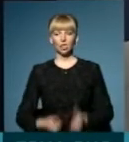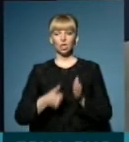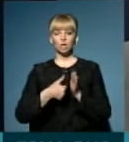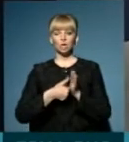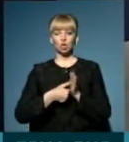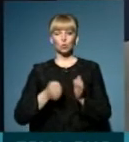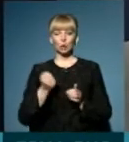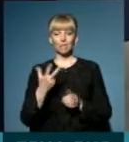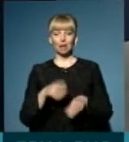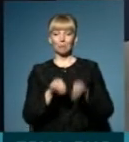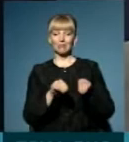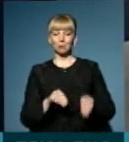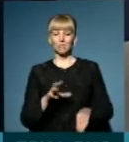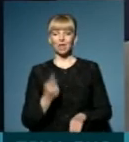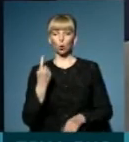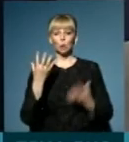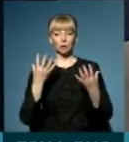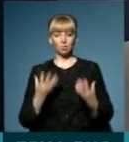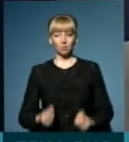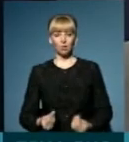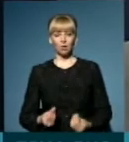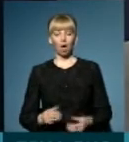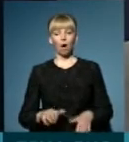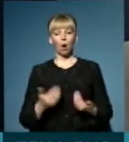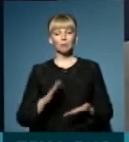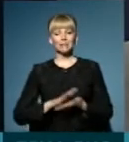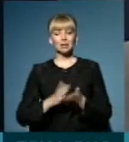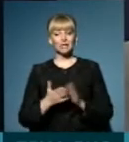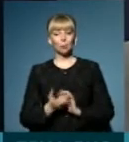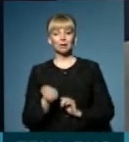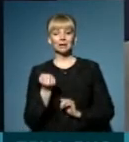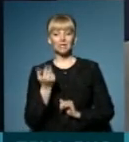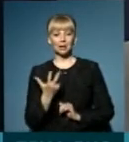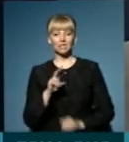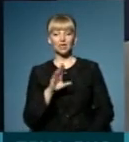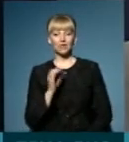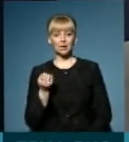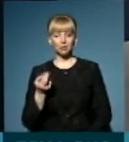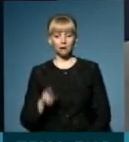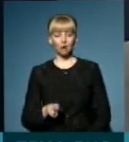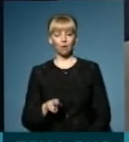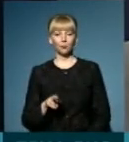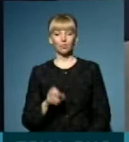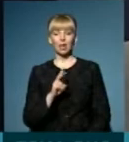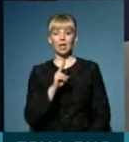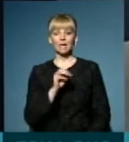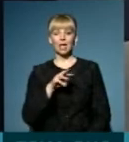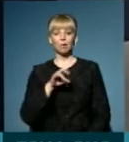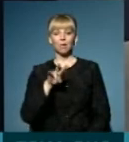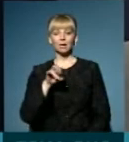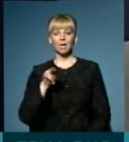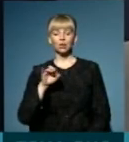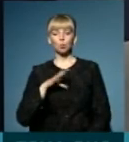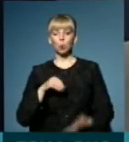613 декларацій за один день. А ось станом на 13 квітня на Кельменеччині було